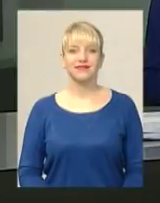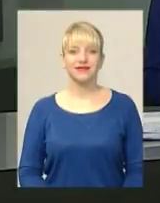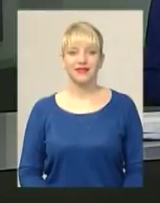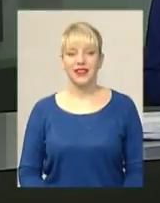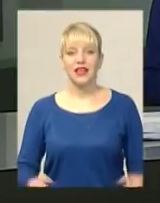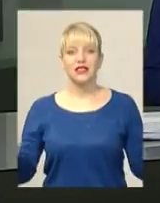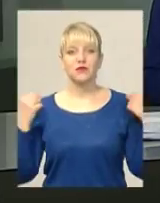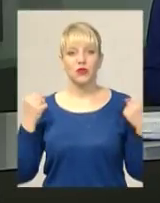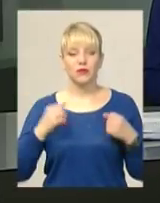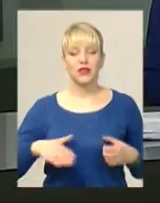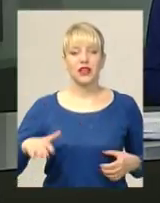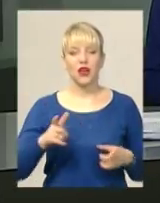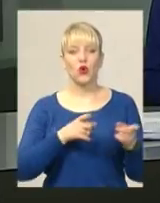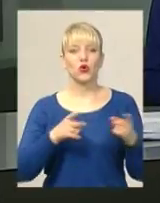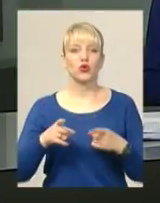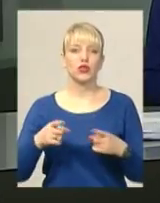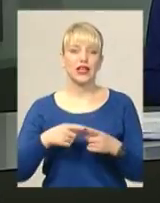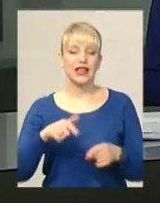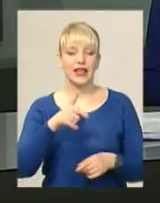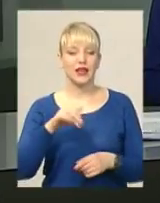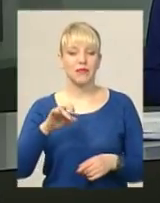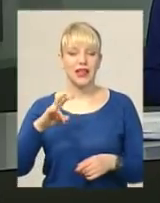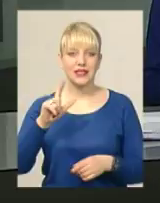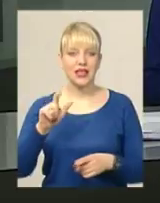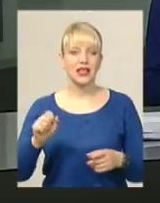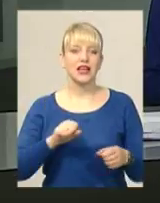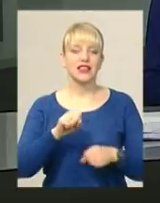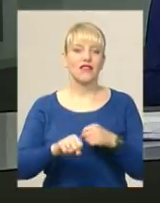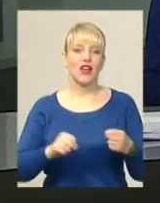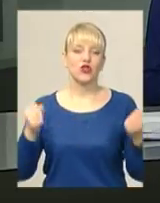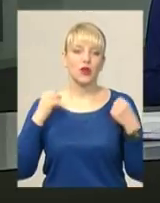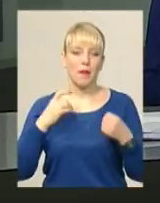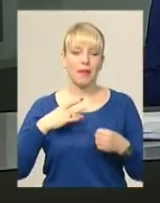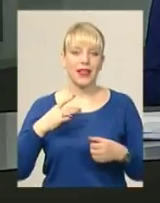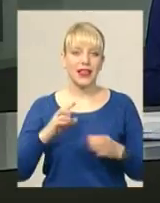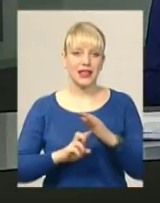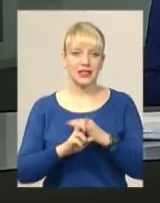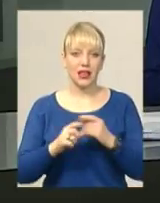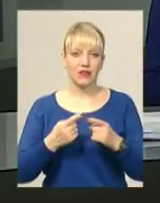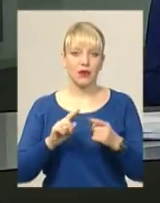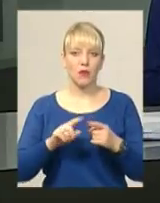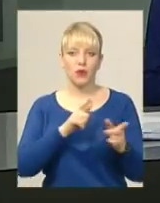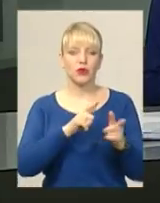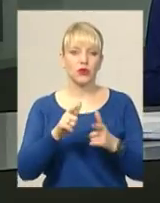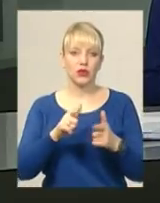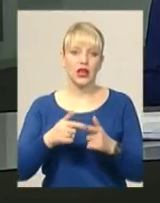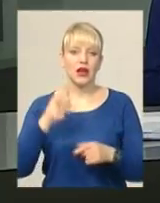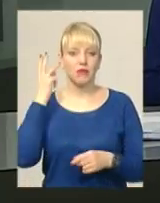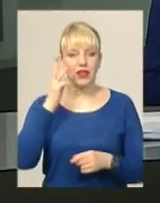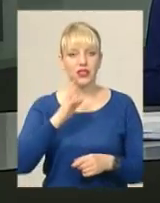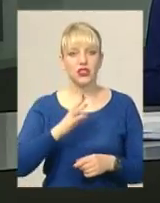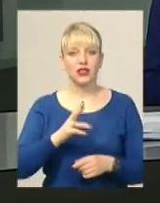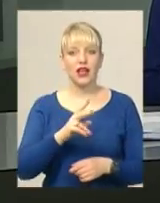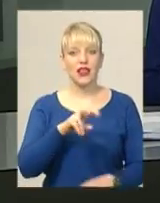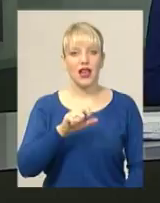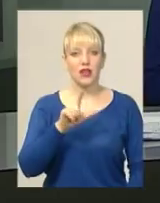Спортсмени краю готуються до гімназіади України з велоспорту в Білій церкві. Відбір до збірної області вже пройшли хмельничанки Вікторія Лазурко і